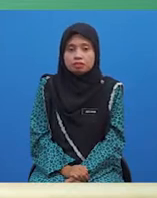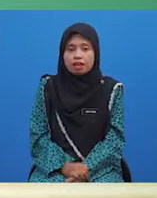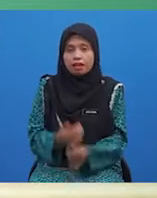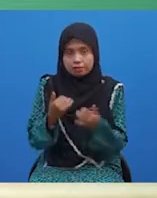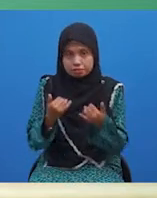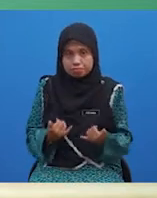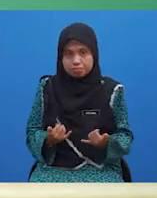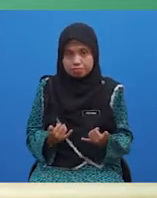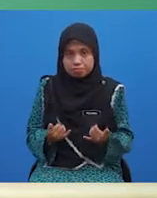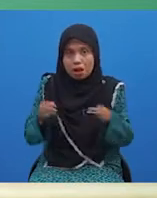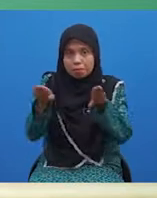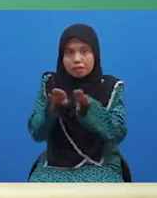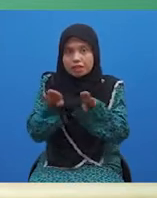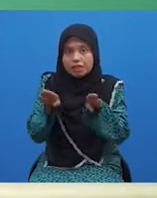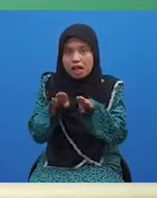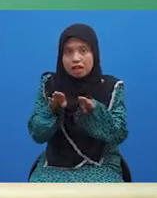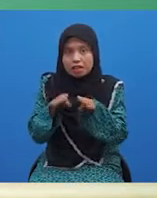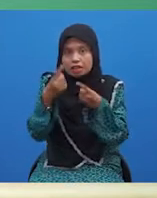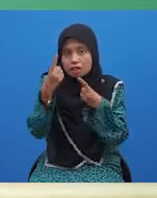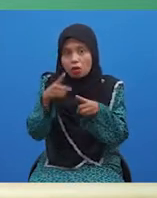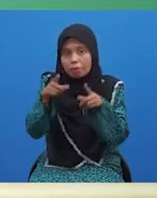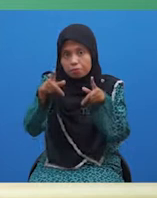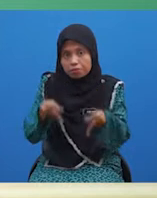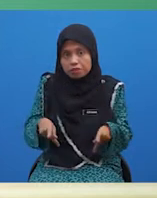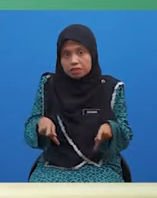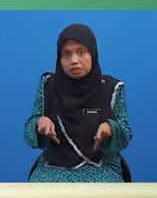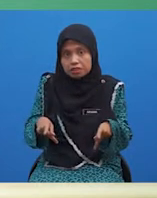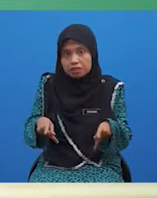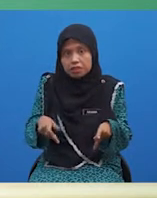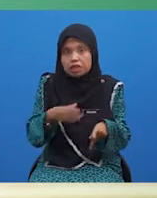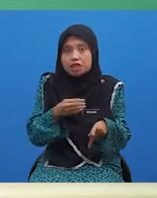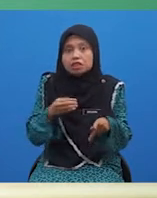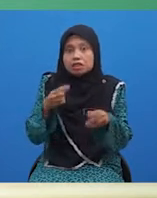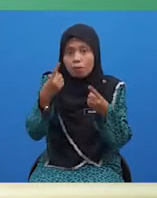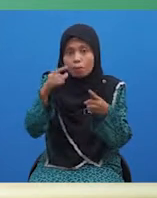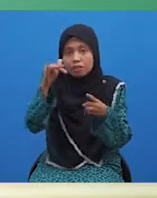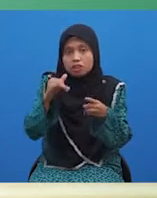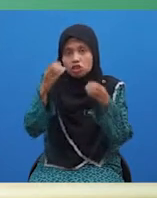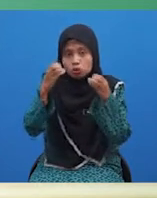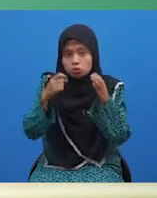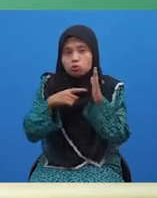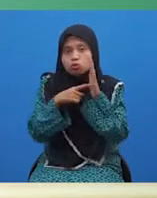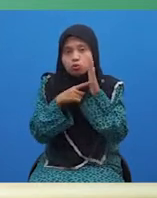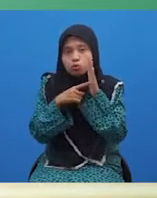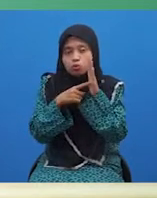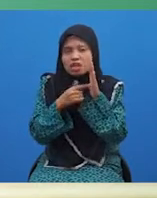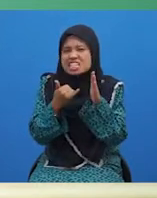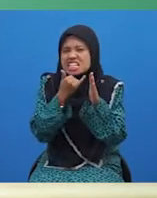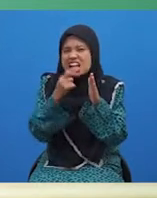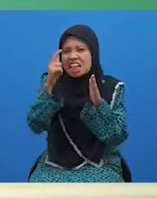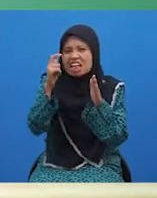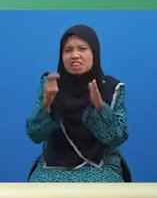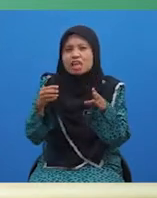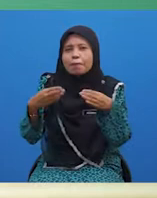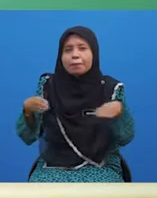Sekarang, bandingkan jawapan pelajar dengan jawapan yang cikgu akan paparkan. Kesalahan tata bahasa